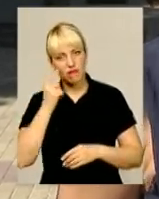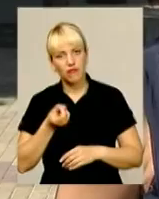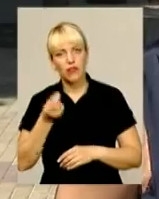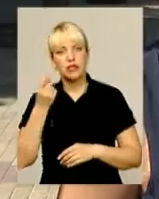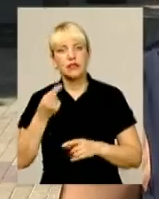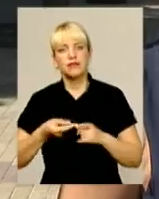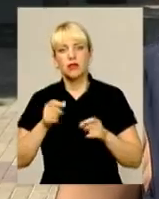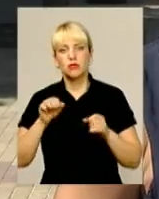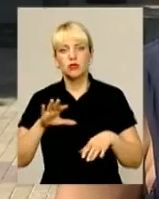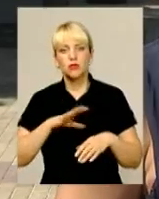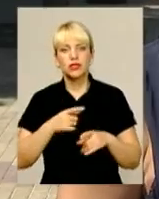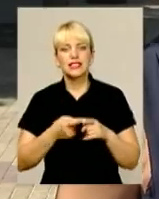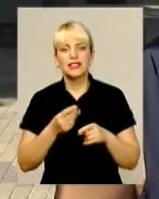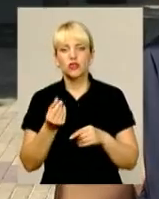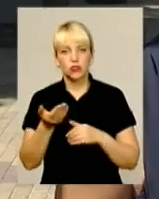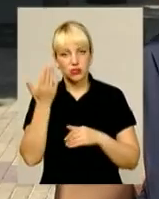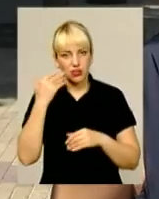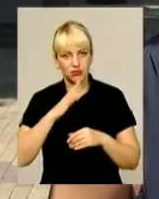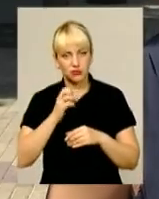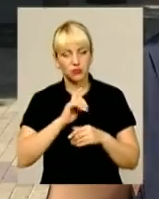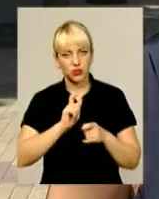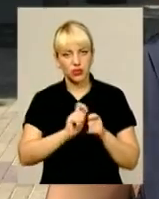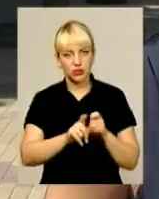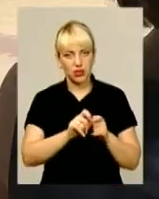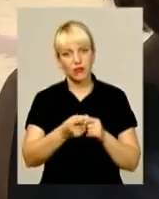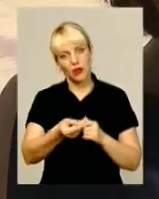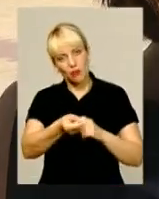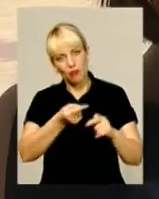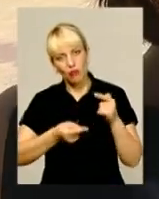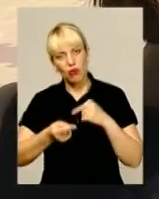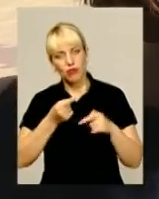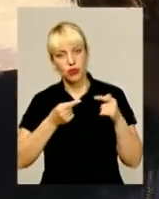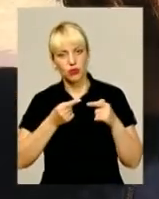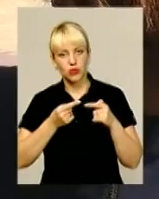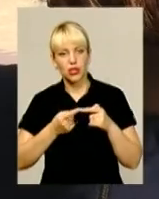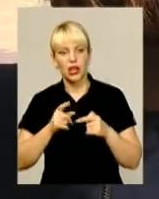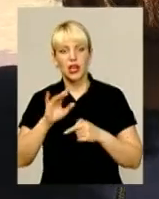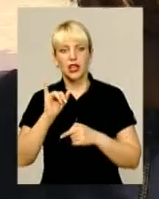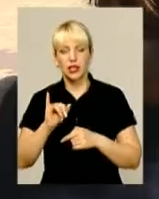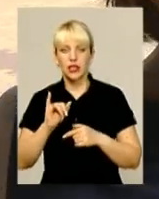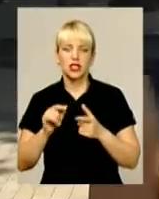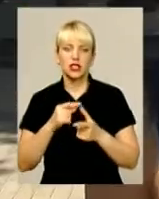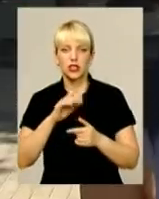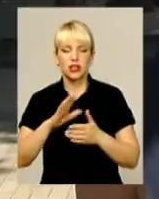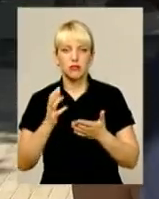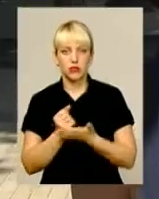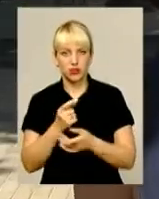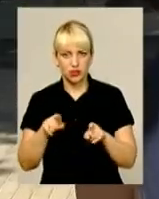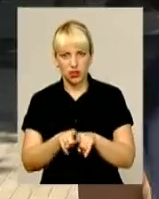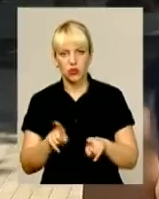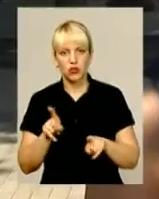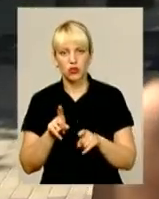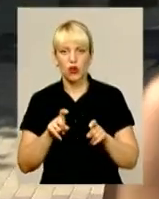можливо, ці кошти якимось чином можна повернути, ті, які вже були здані. І інше питання, чи не виходить так, що фонд школи